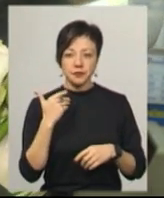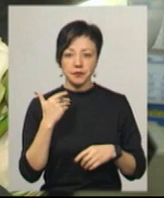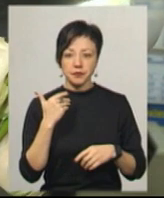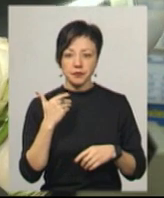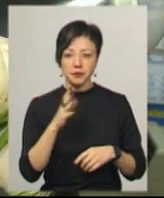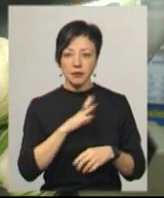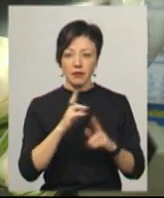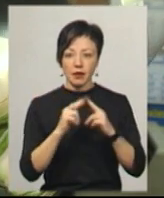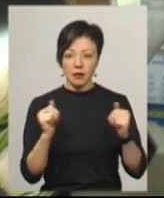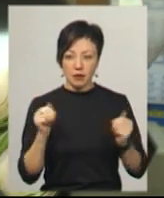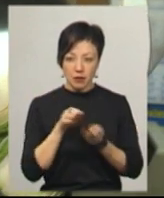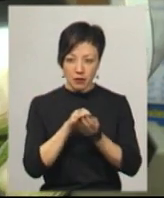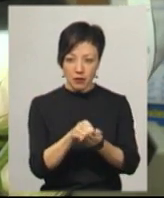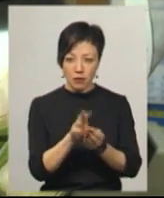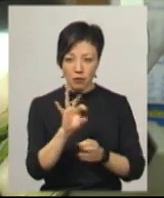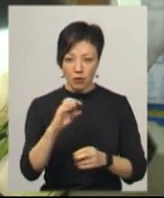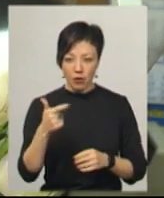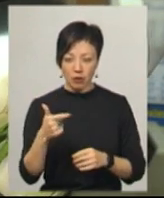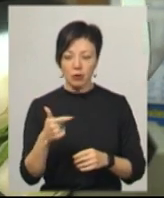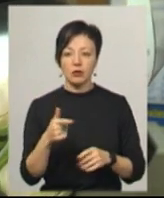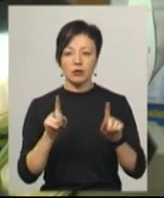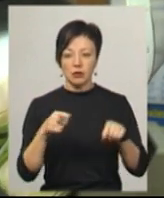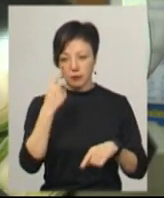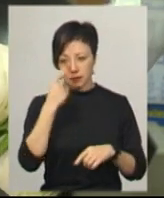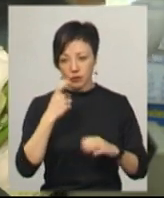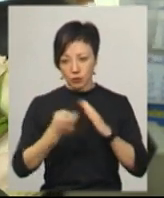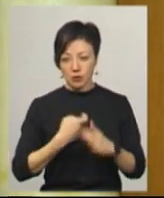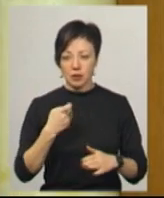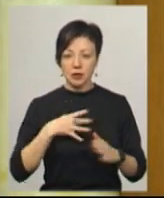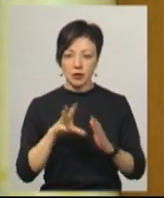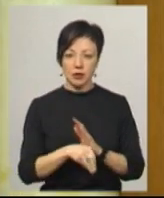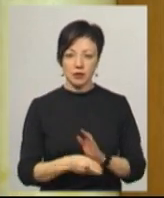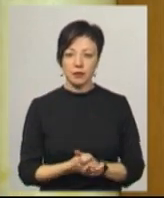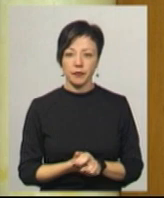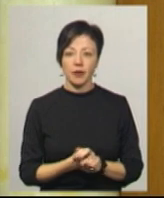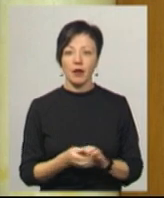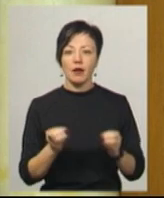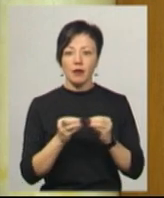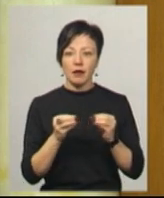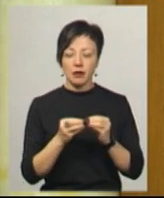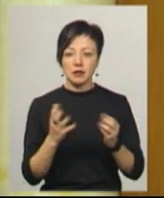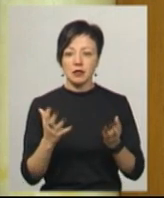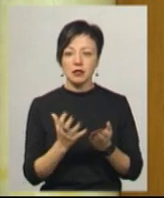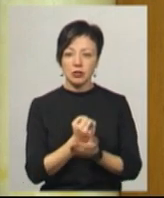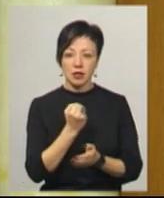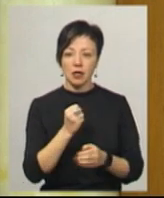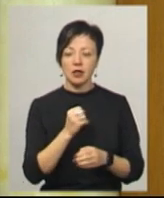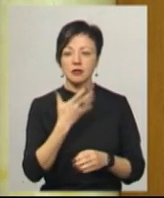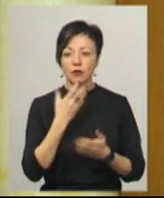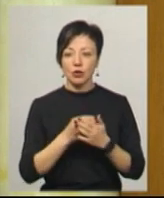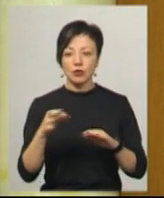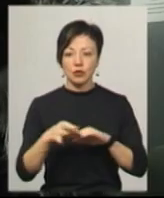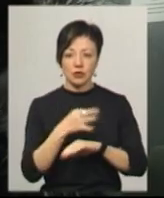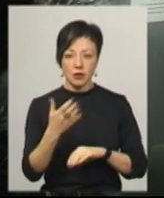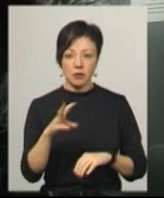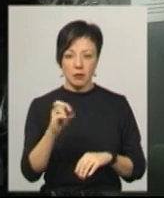в Дніпропетровську моргу, аж тоді вже не знали, що він загинув. У тому ж моргу знайшла свого чоловіка Валерія Лізвінського, його